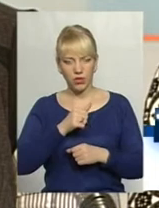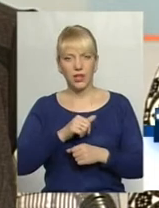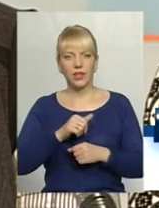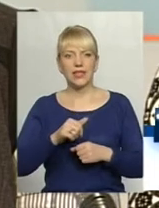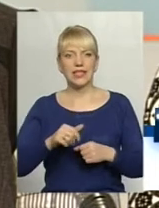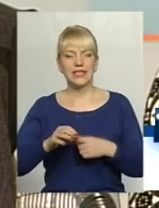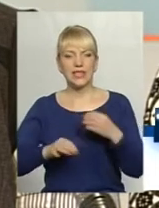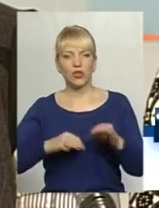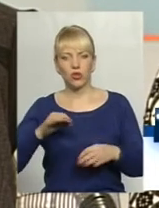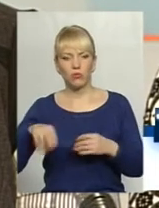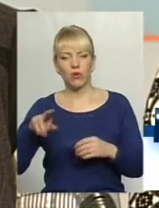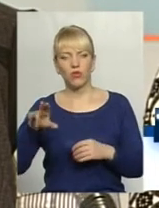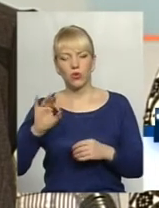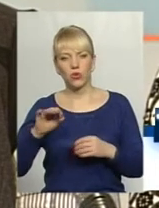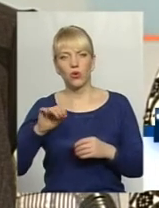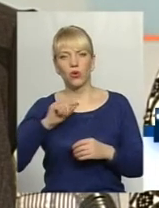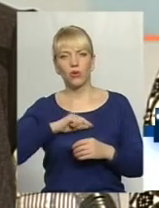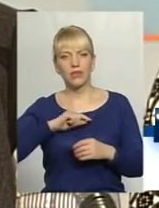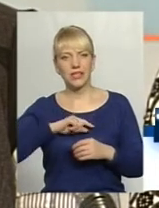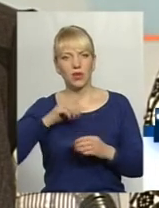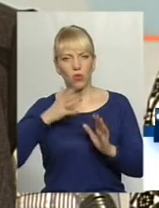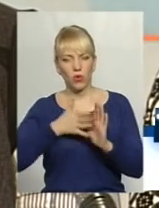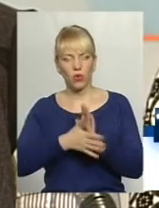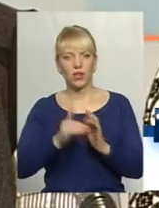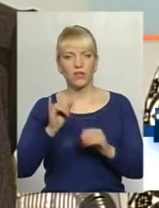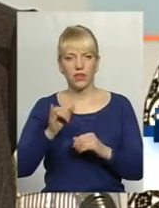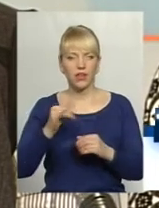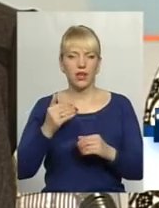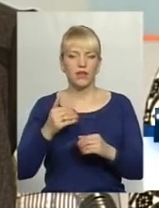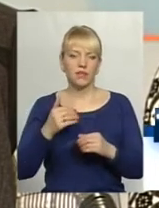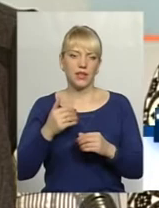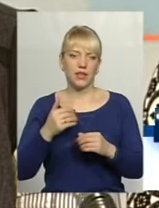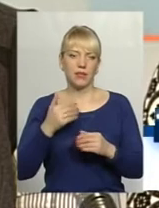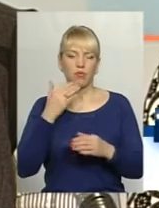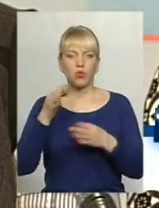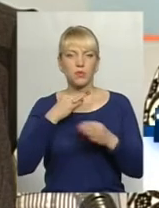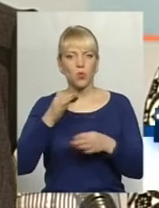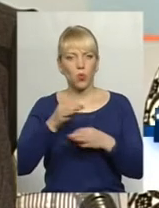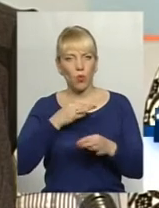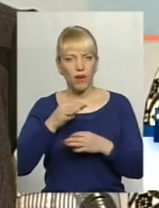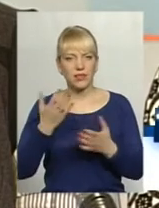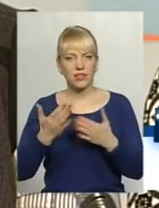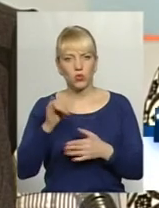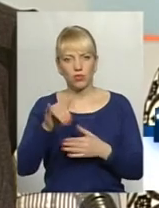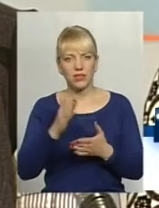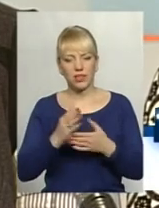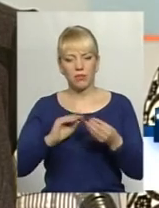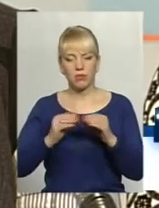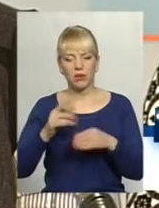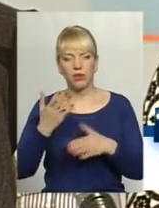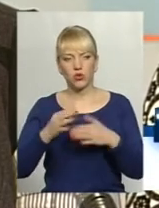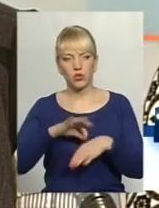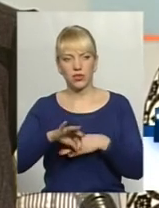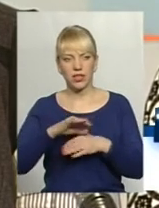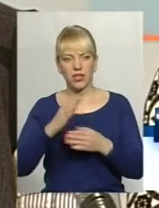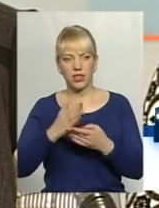цілодобово до психологів і поспілкуватися, якщо вас турбують якісь проблеми. Щодо насильства, існує